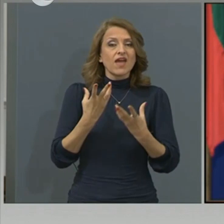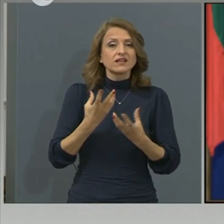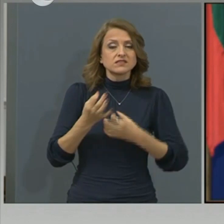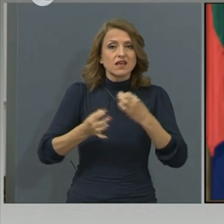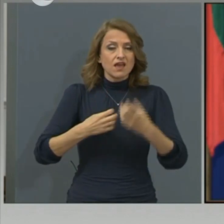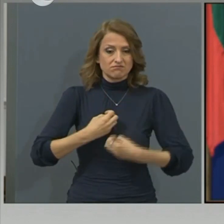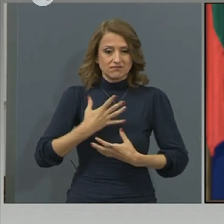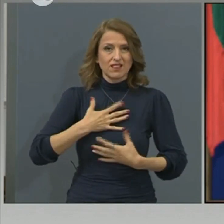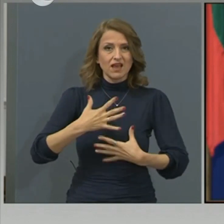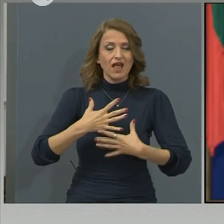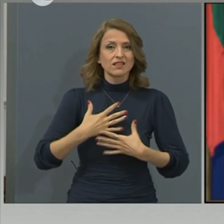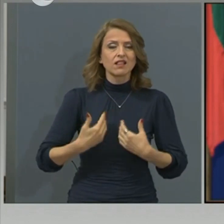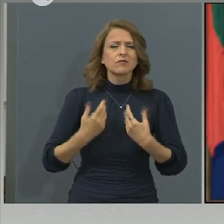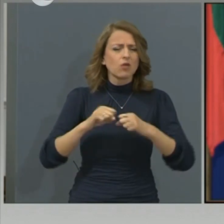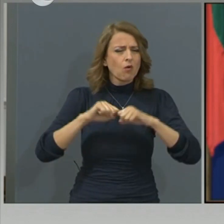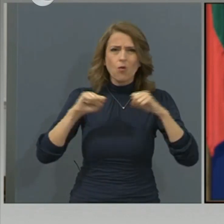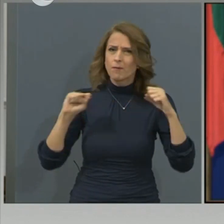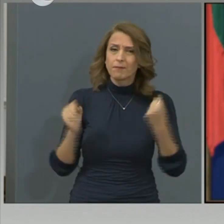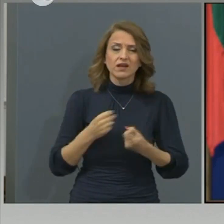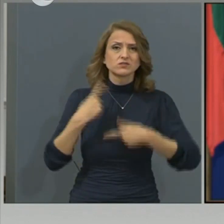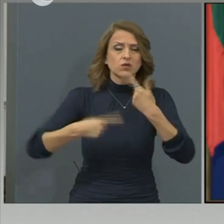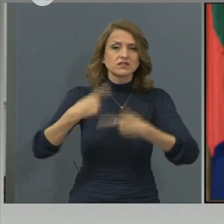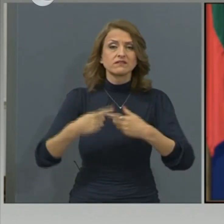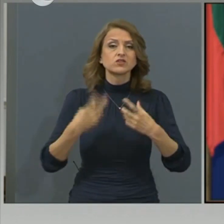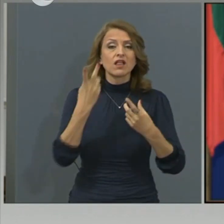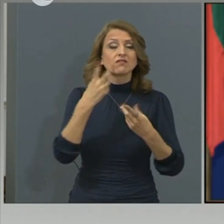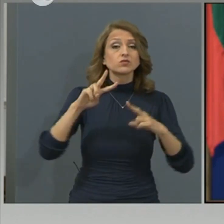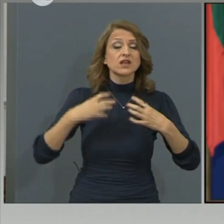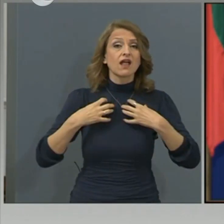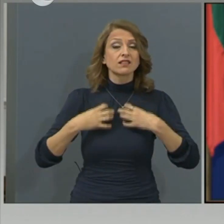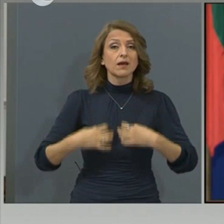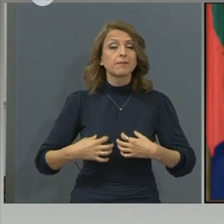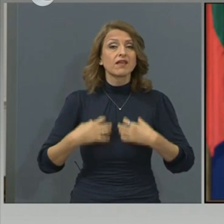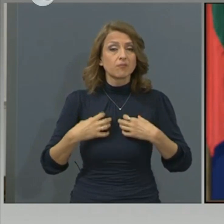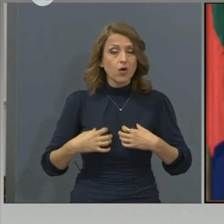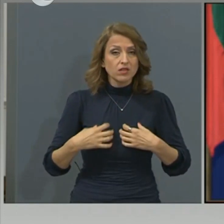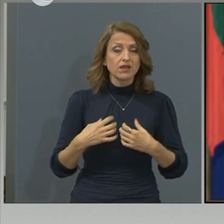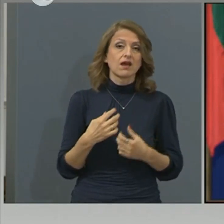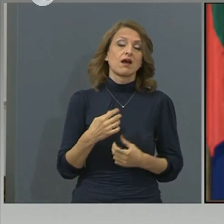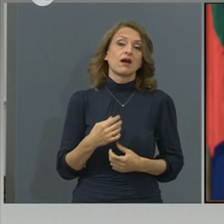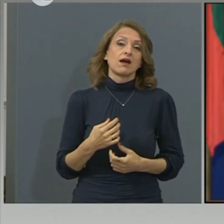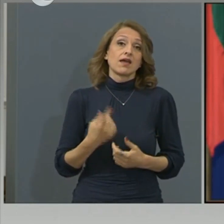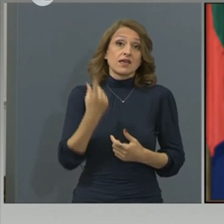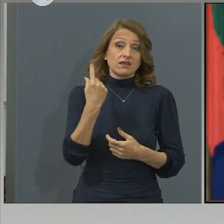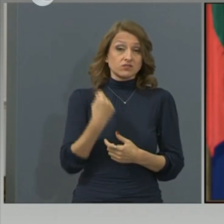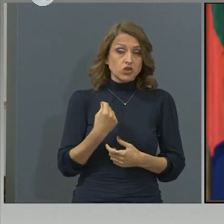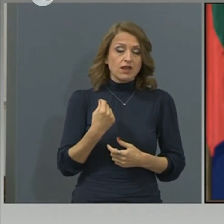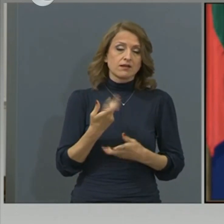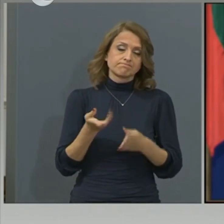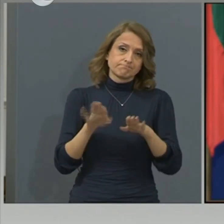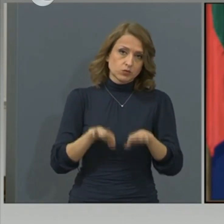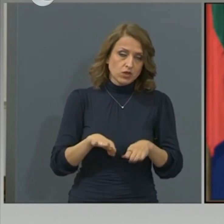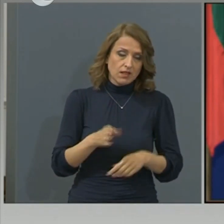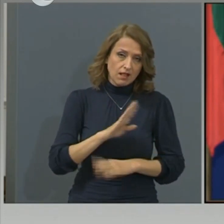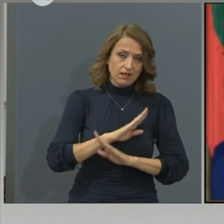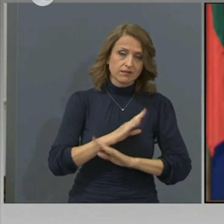С много бързо развиваща се двустранна бронхопневмония. Дихателна е достатъчно си вчера е починал.